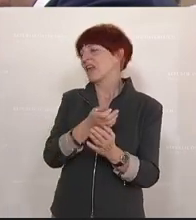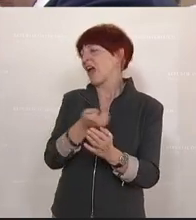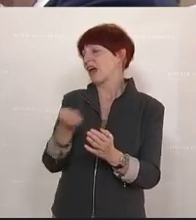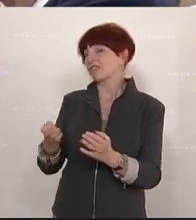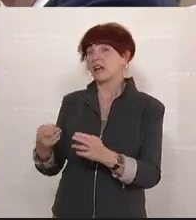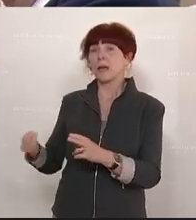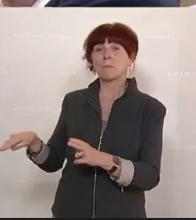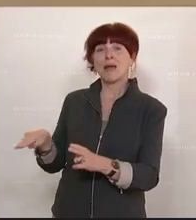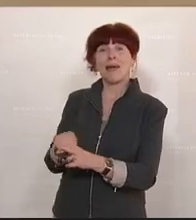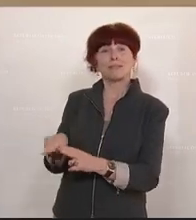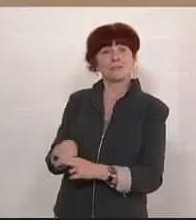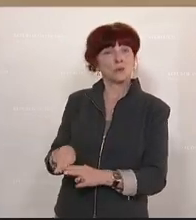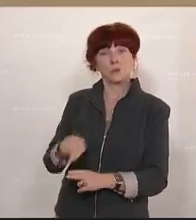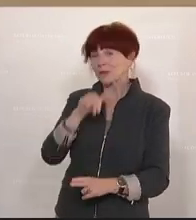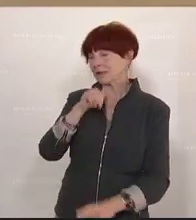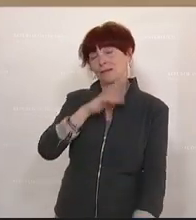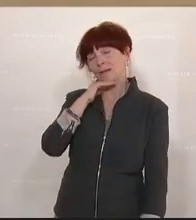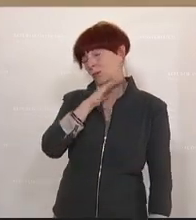leider wirklich ungenügend war.